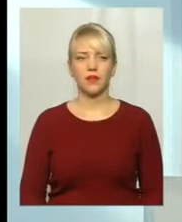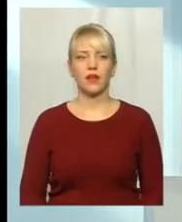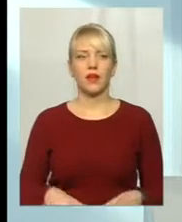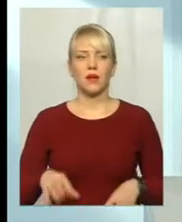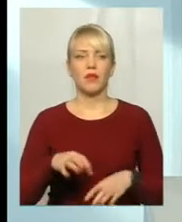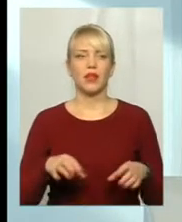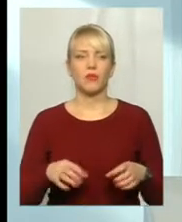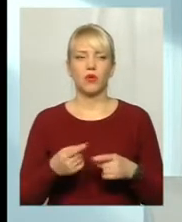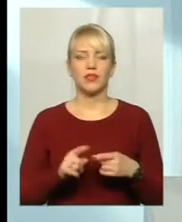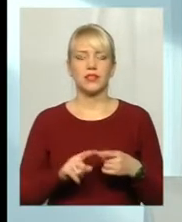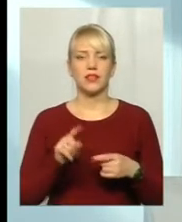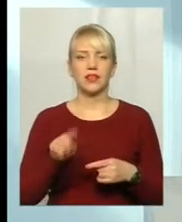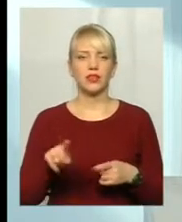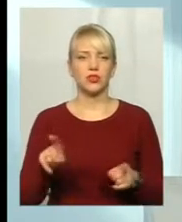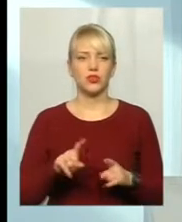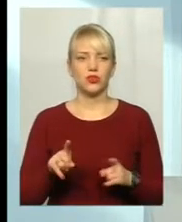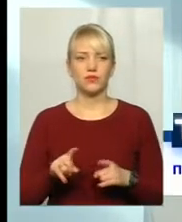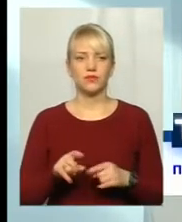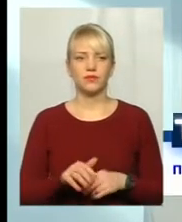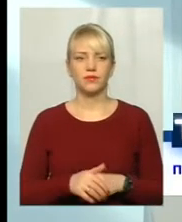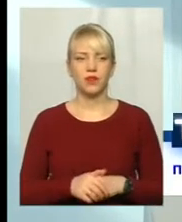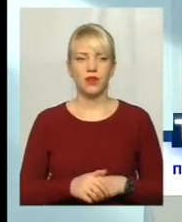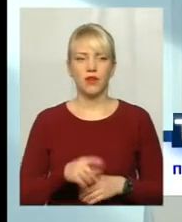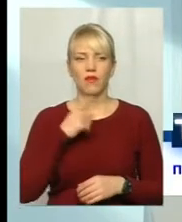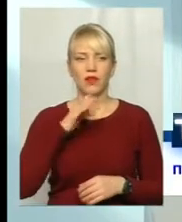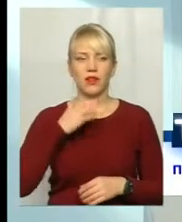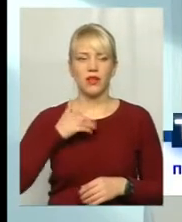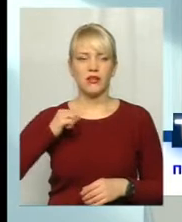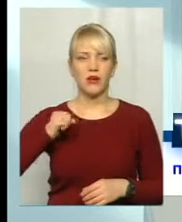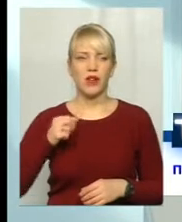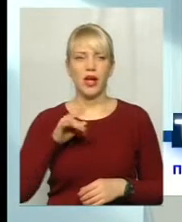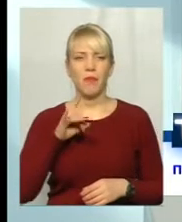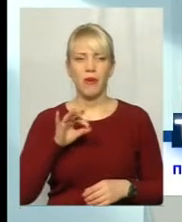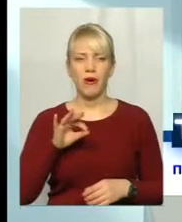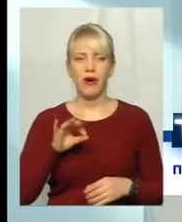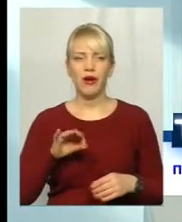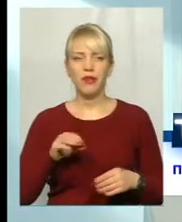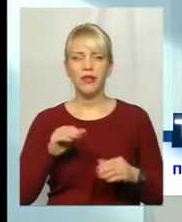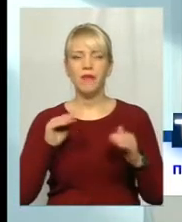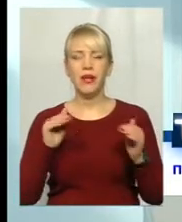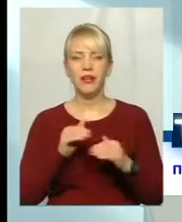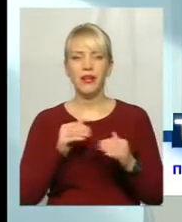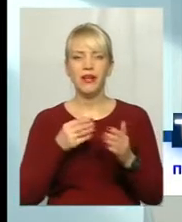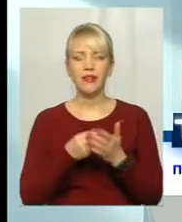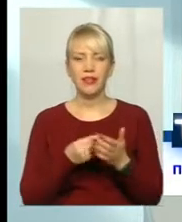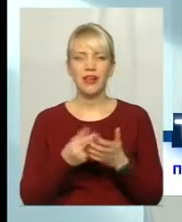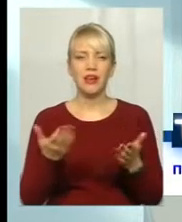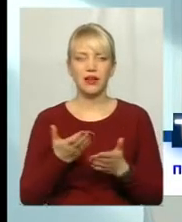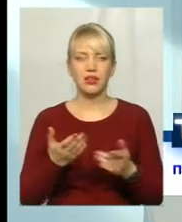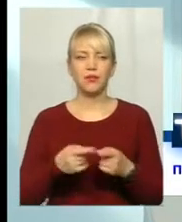– це те, що зазначала колега про зміщені цінники, коли дійсно